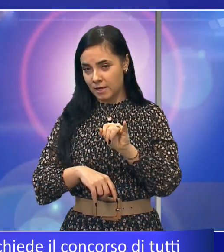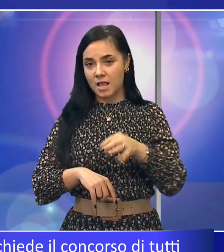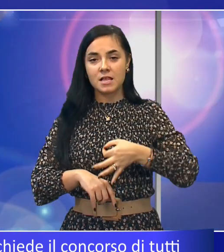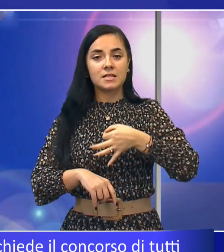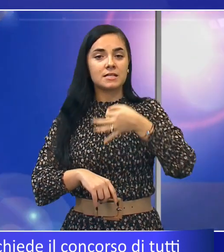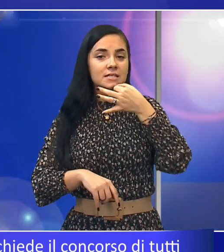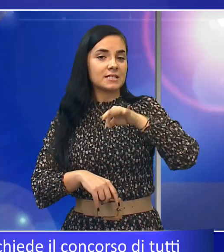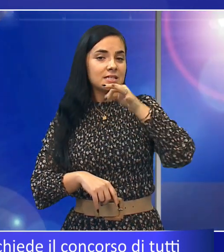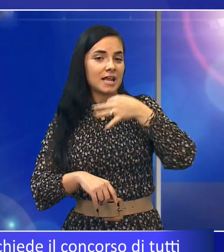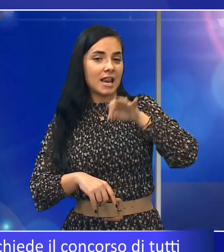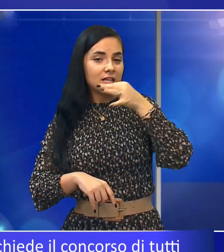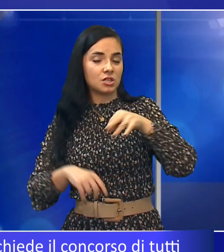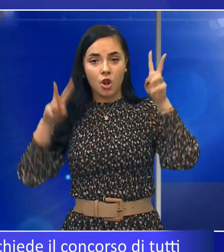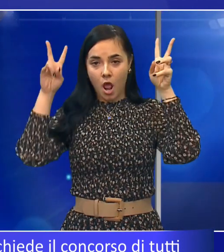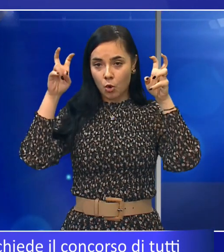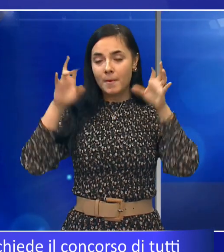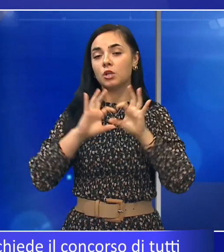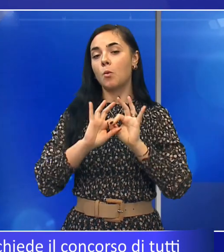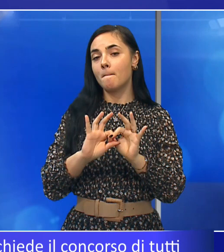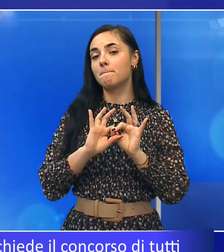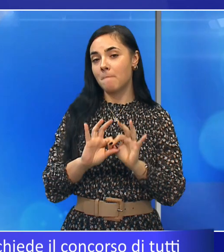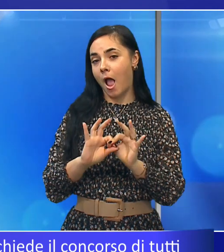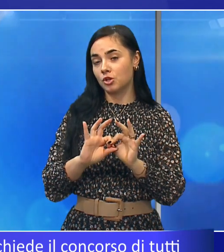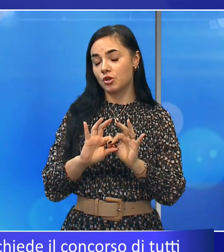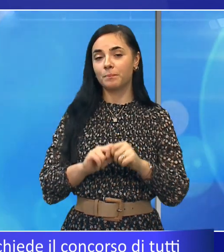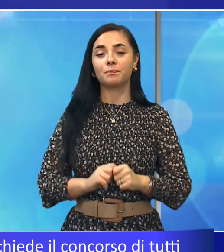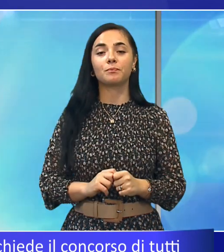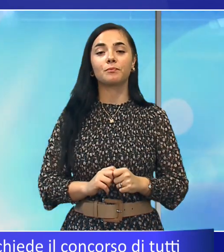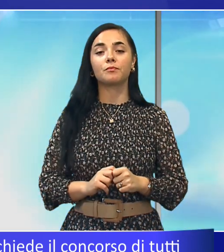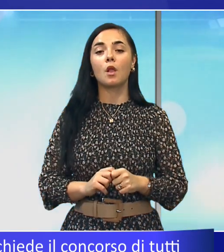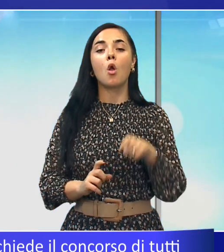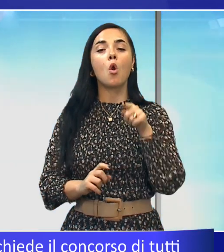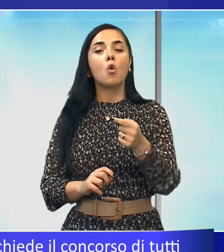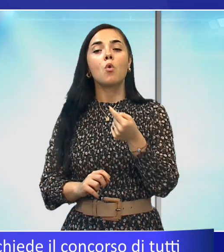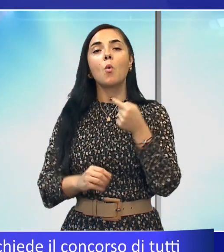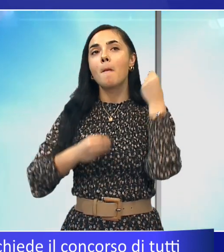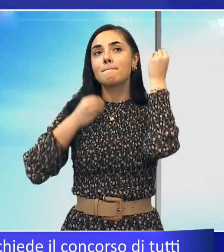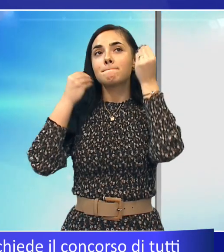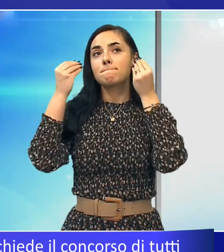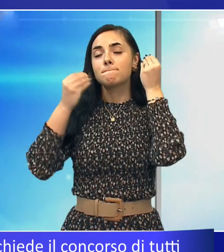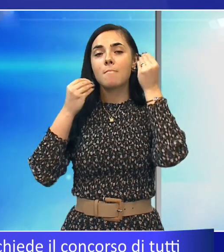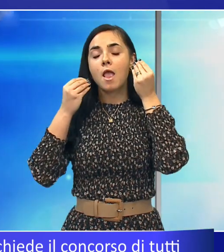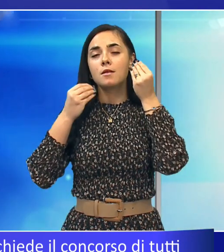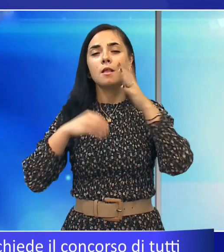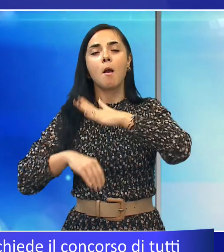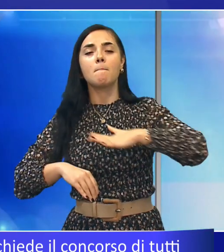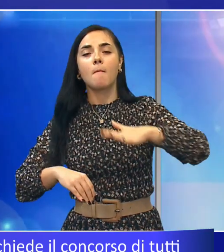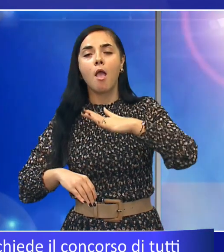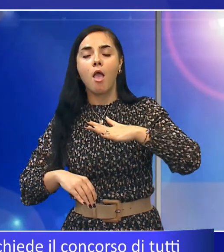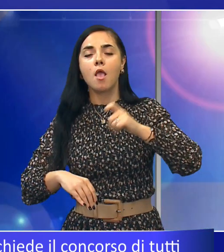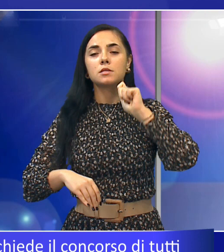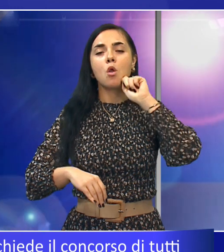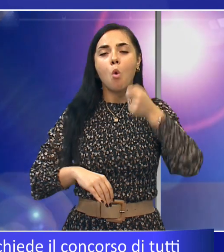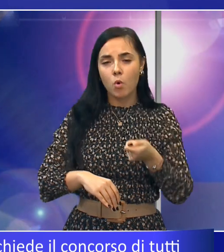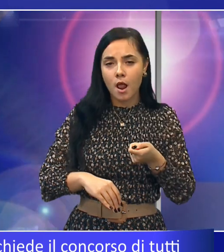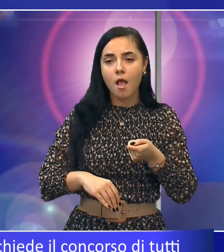tema della pace. Il suo pensiero è andato all'Ucraina, ad